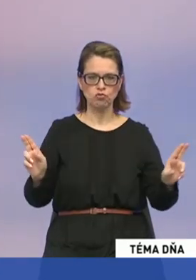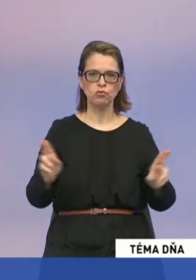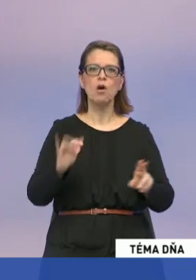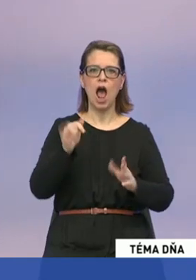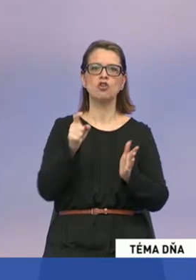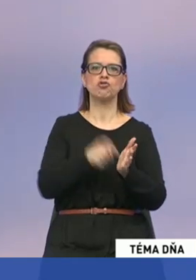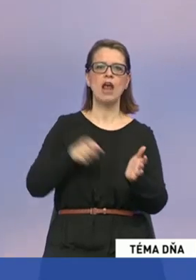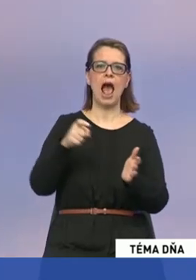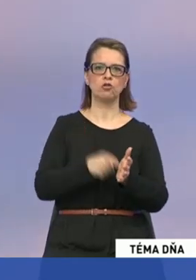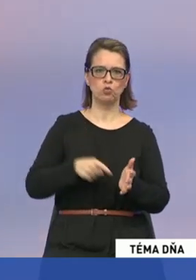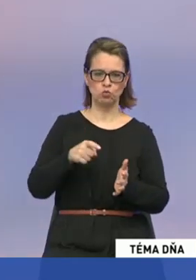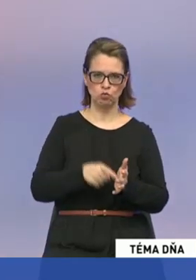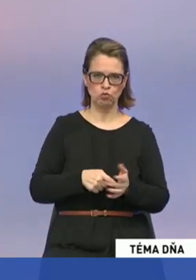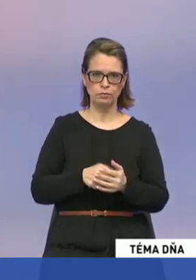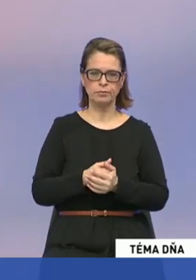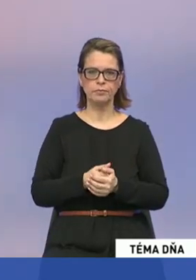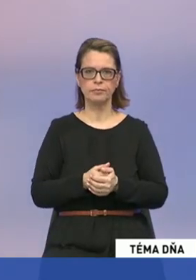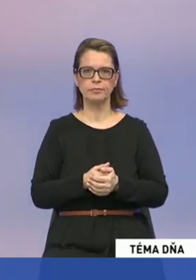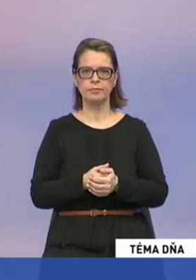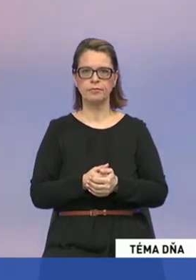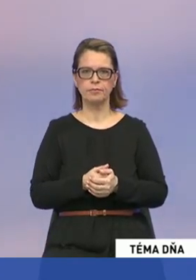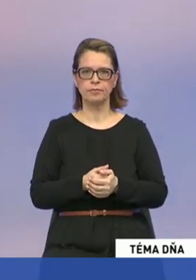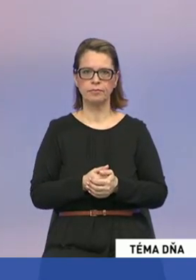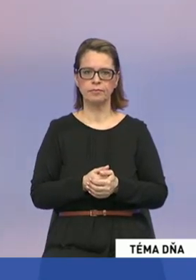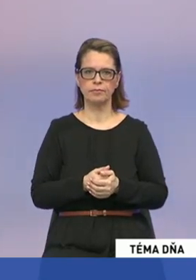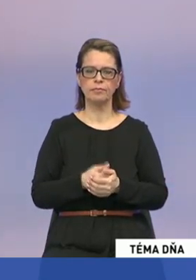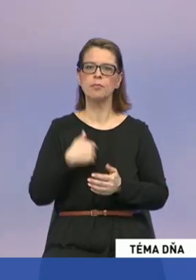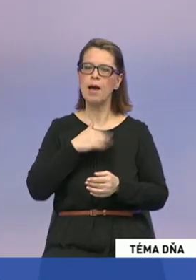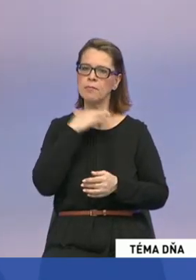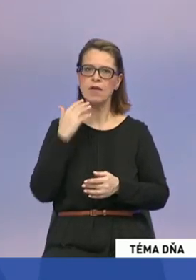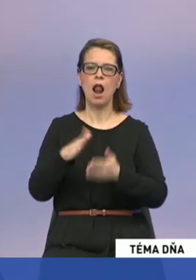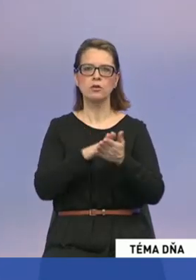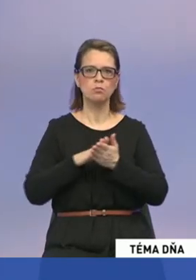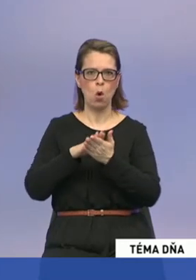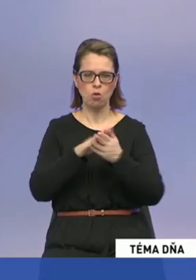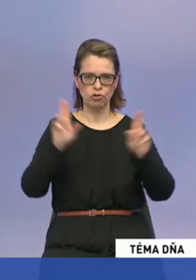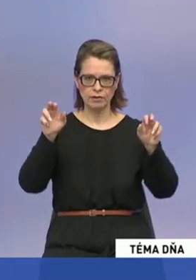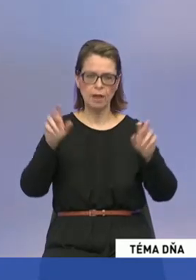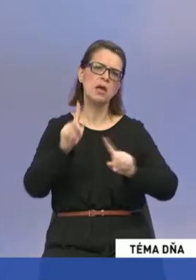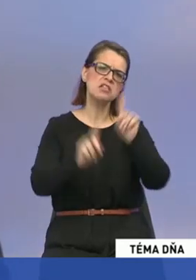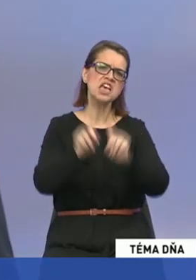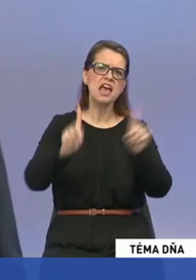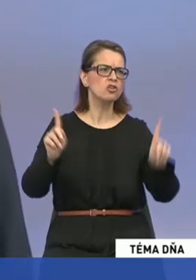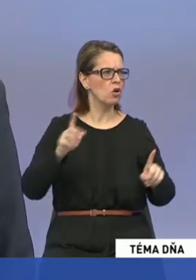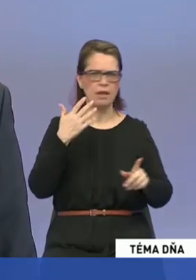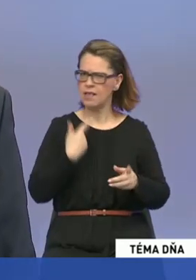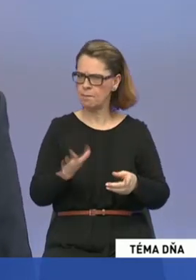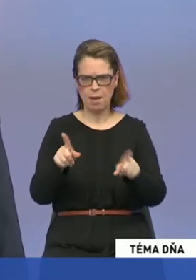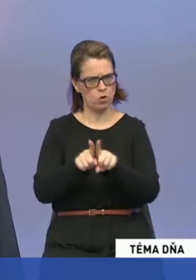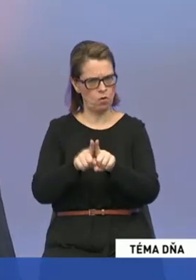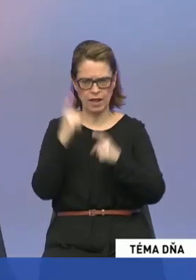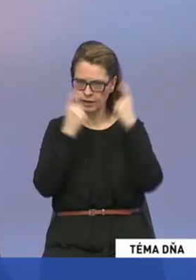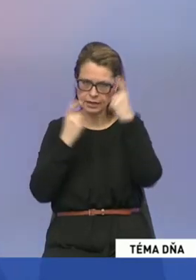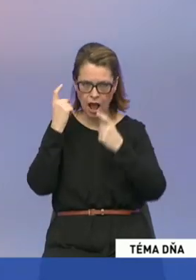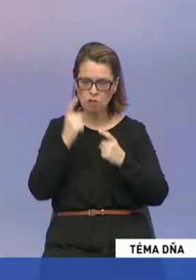žiaducú. Tie témy sú naozaj v mnohých oblastiach prírezové. A aj keď v niektorých témach sa možno nezhodneme, ale treba